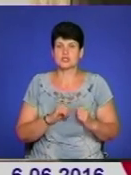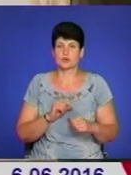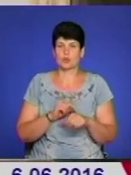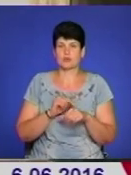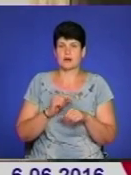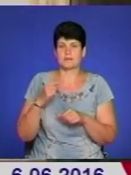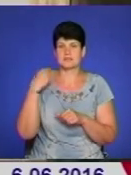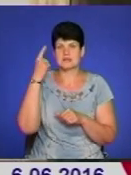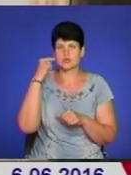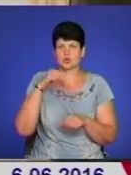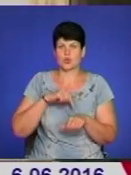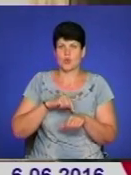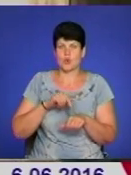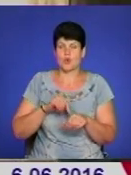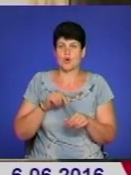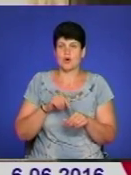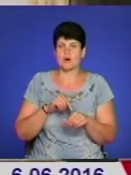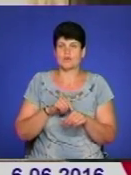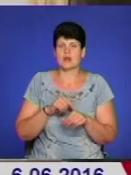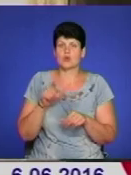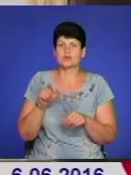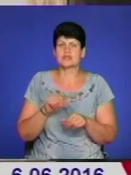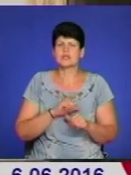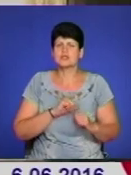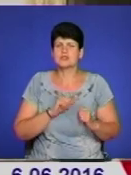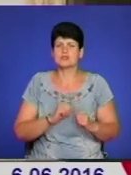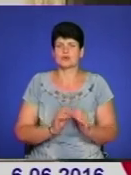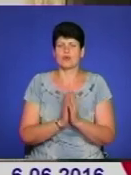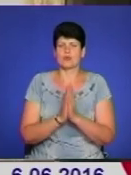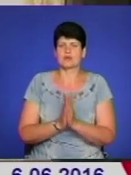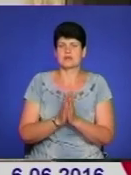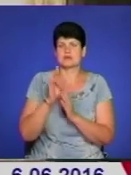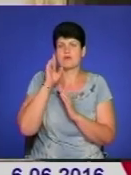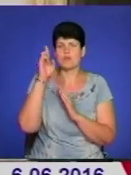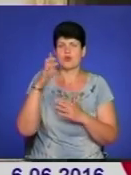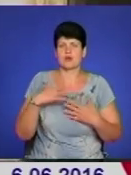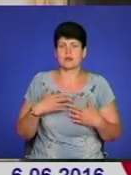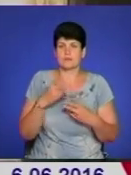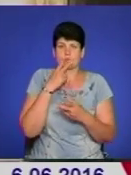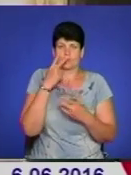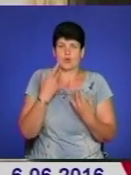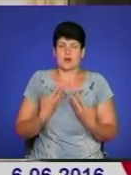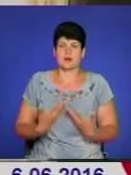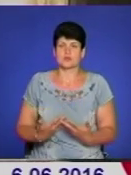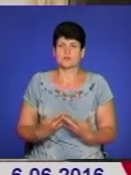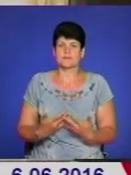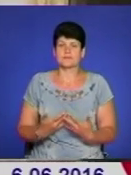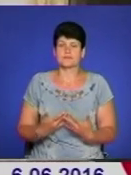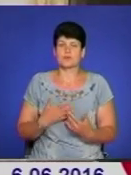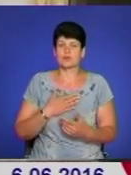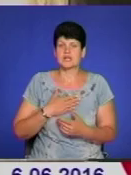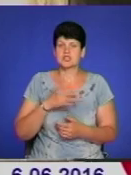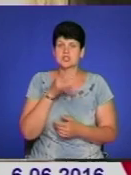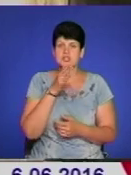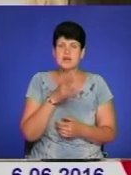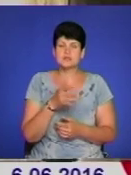психічно хворих, але разом з ним це люди, які дійсно щиро милилися Богу, які щиро віддавали свою емоцію. Тому що в нас зараз